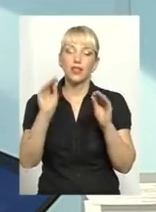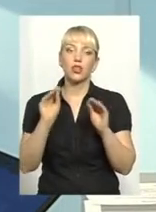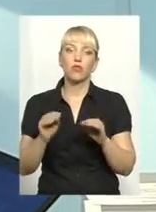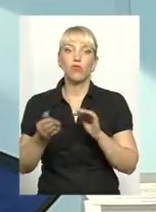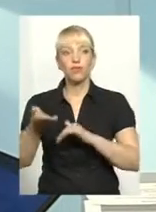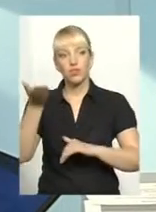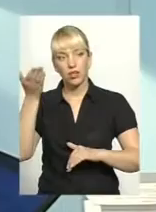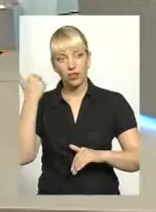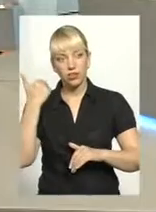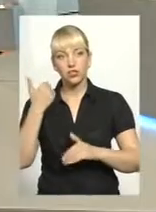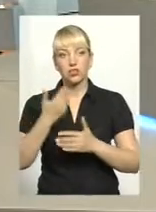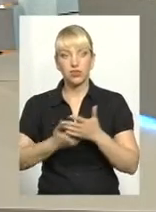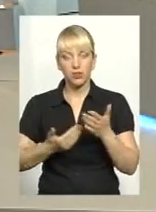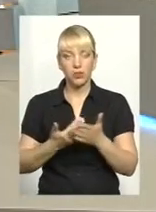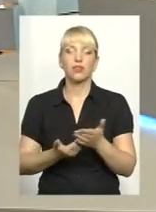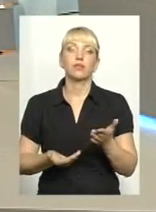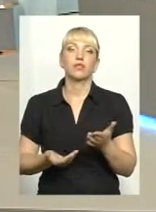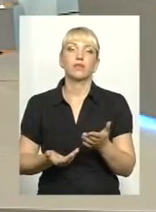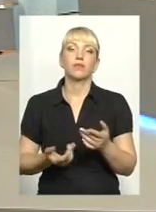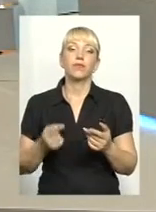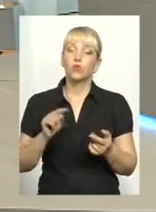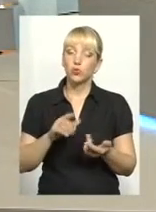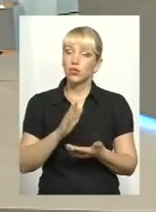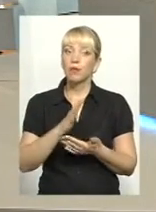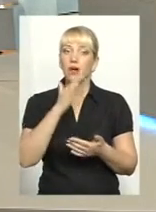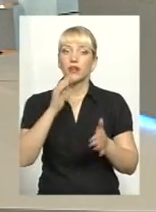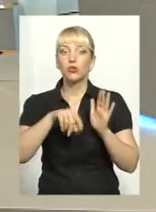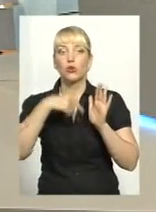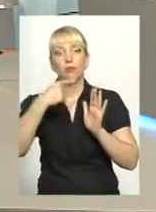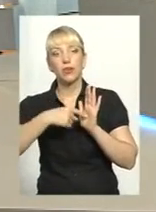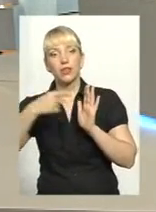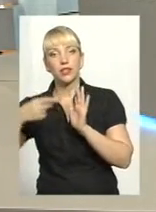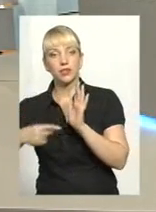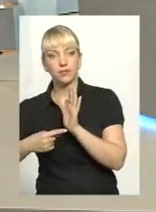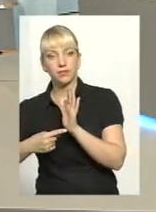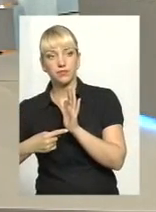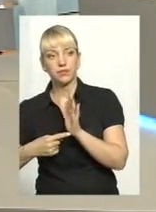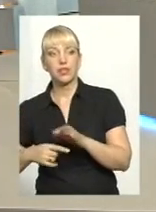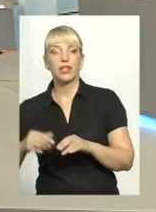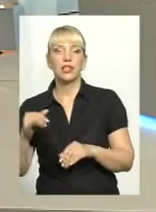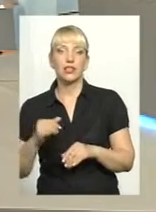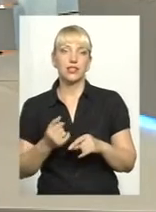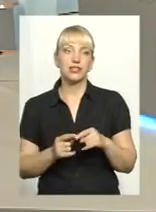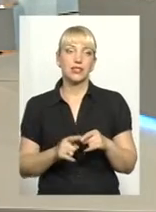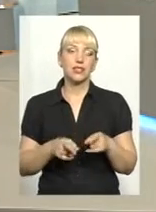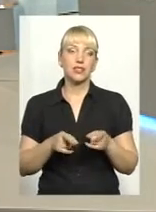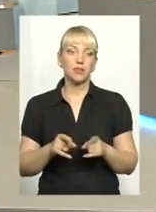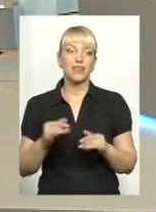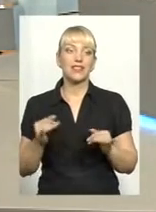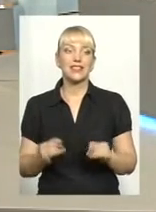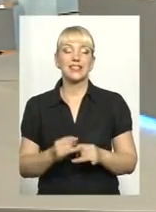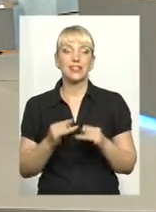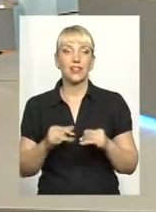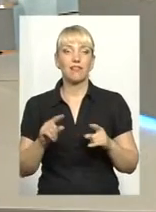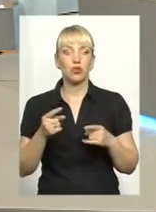раніше, ну, скажімо так, да? Тобто тут запитання одне тягне за собою, і вони насправді дуже цікаві, тому